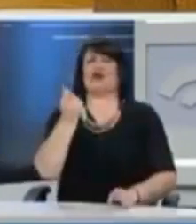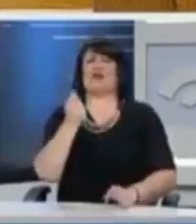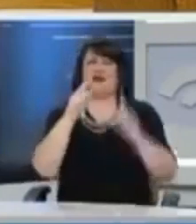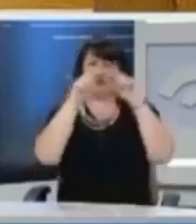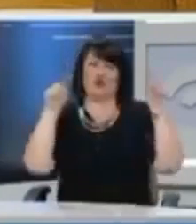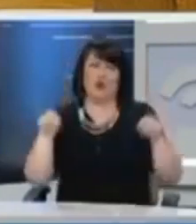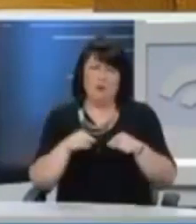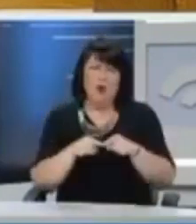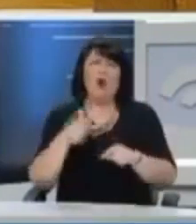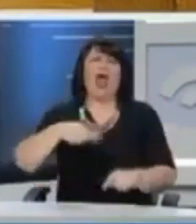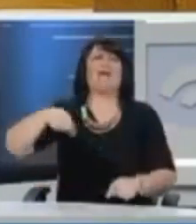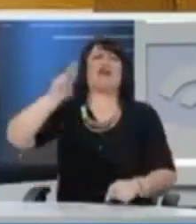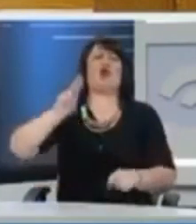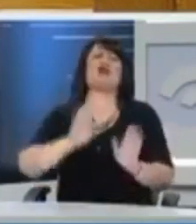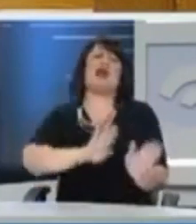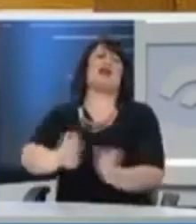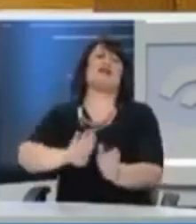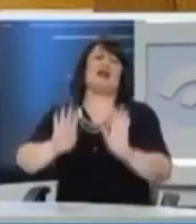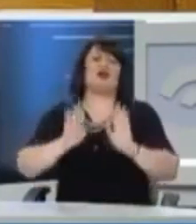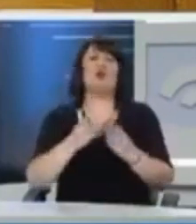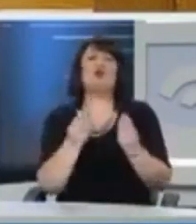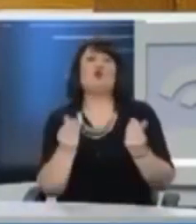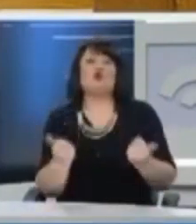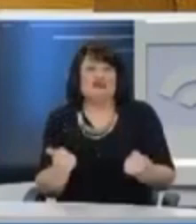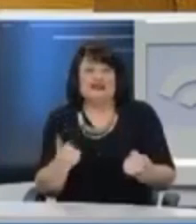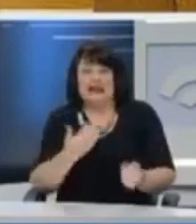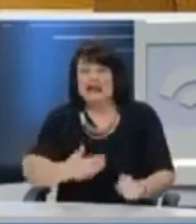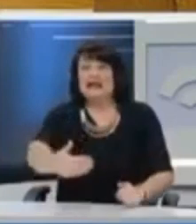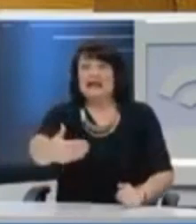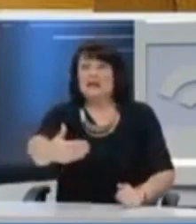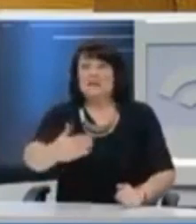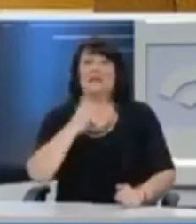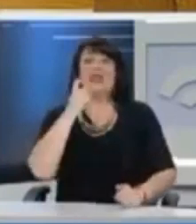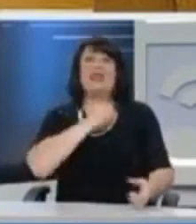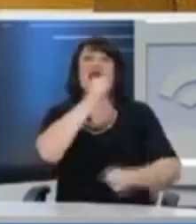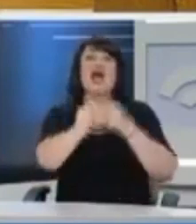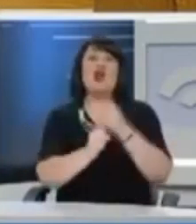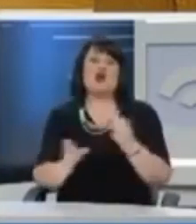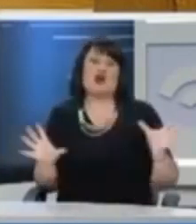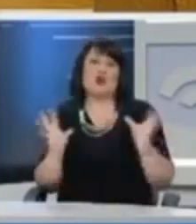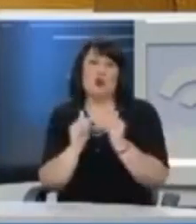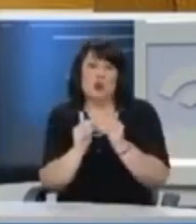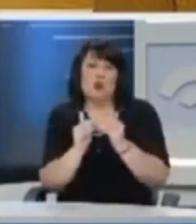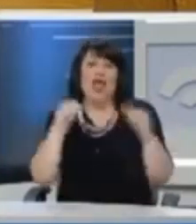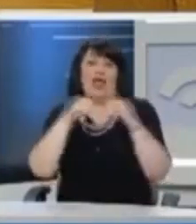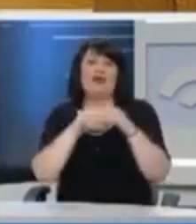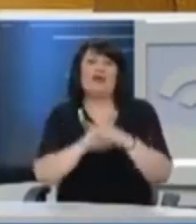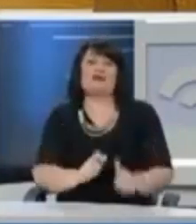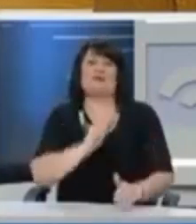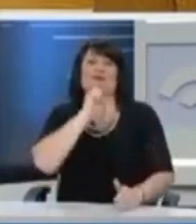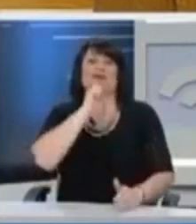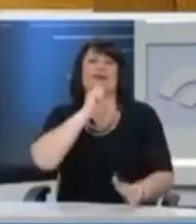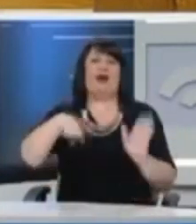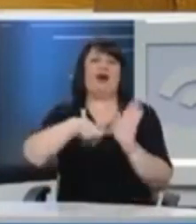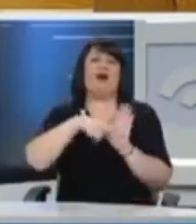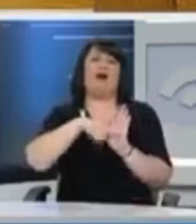τιμές των ομολόγων και τα επιτόκια. Η ουσία είναι ότι περνάμε τον δέκατο χρόνο αρνητικών επενδύσεων σε αυτή τη